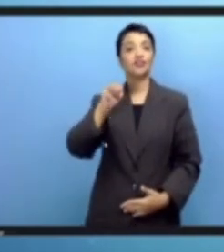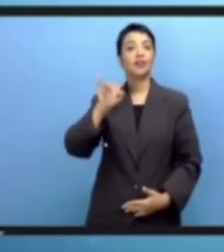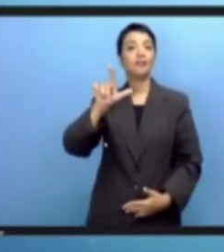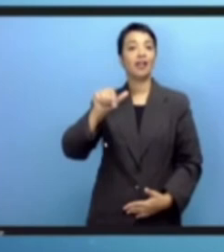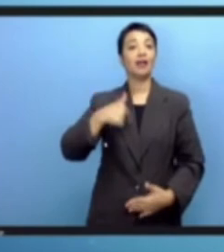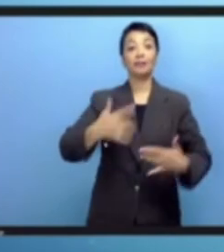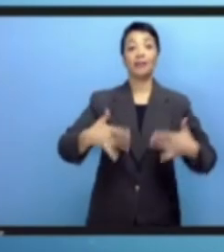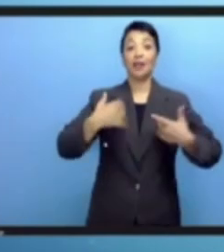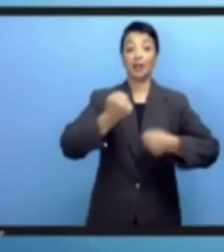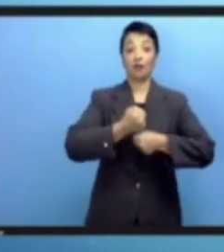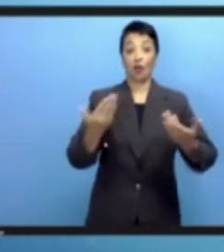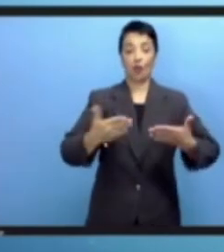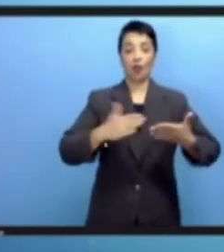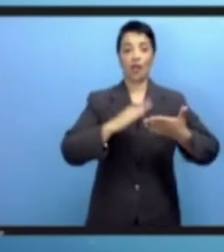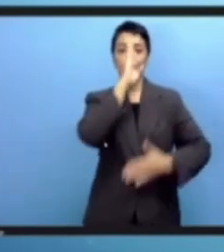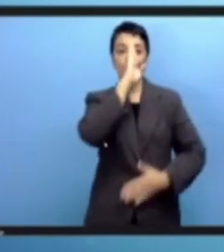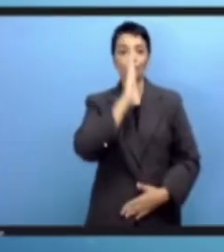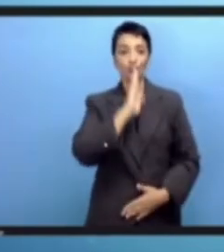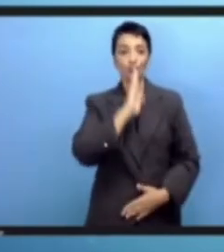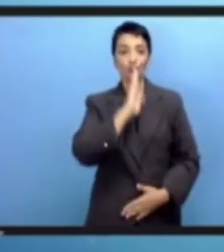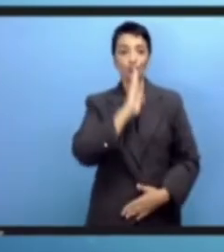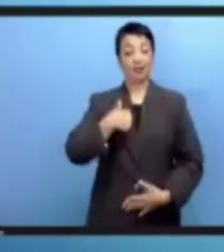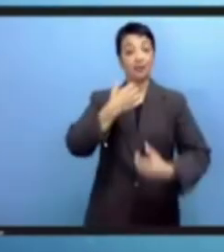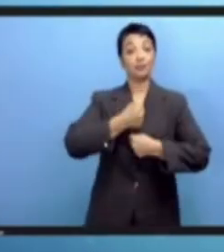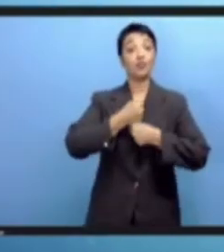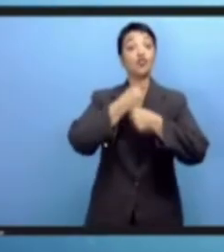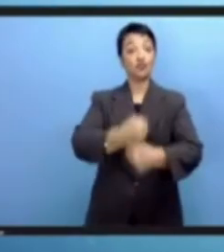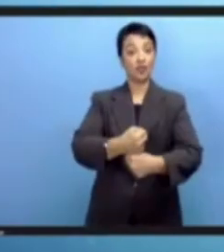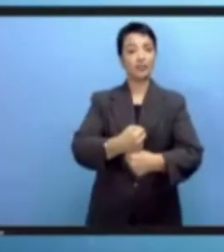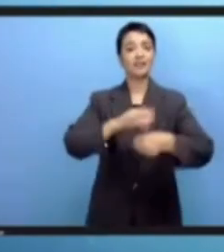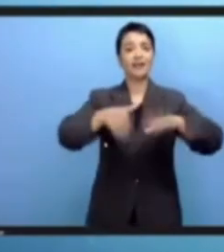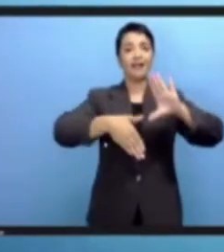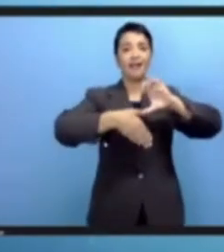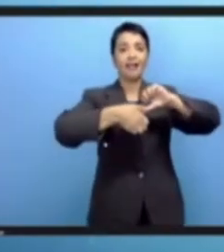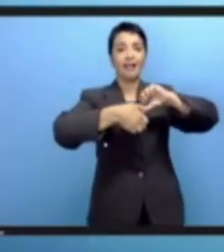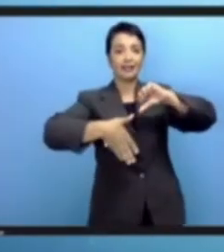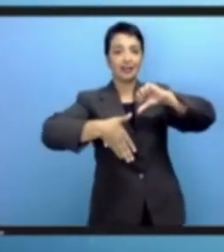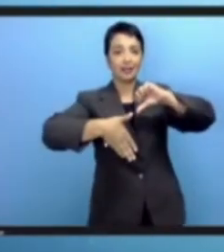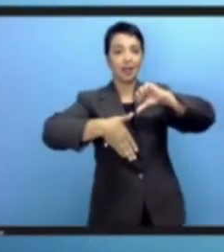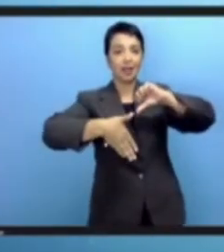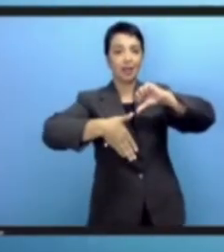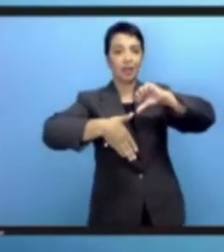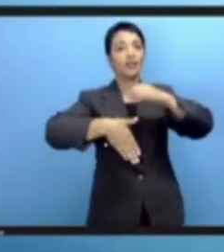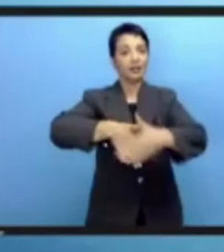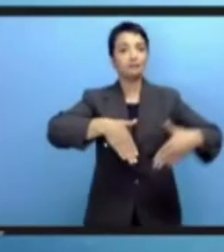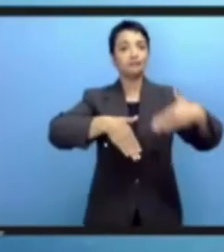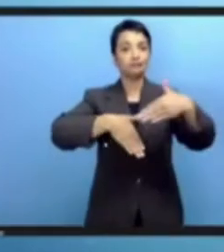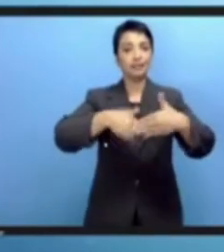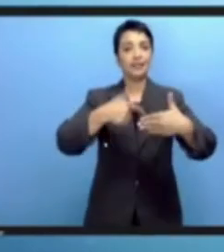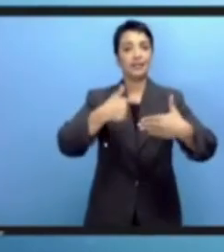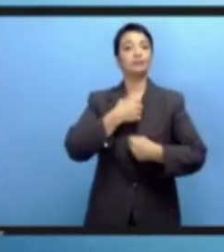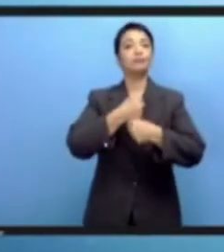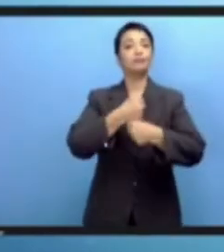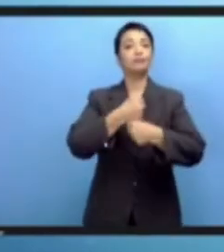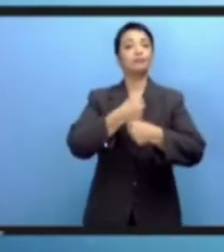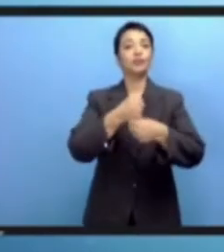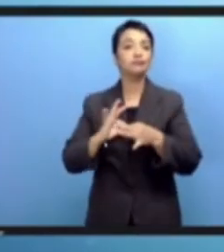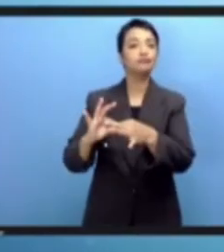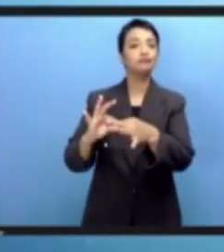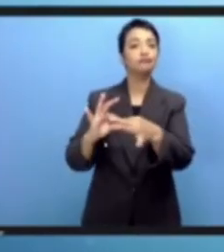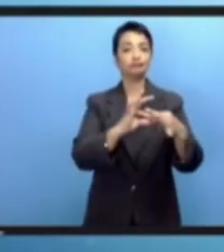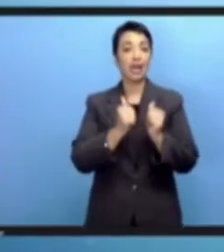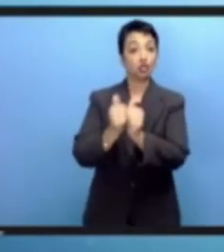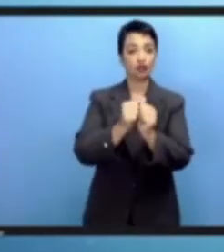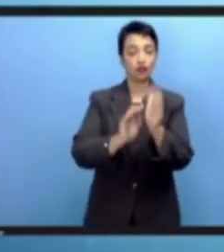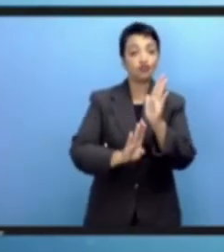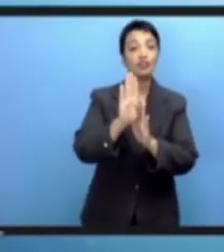اسمي جميلة بنتريني أنا أعيش وأتي من البرازيل وأنا أمثل مجموعة أمريكا اللاتينية ونيابة عن